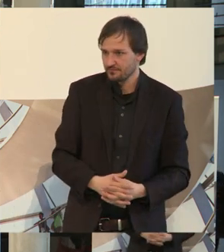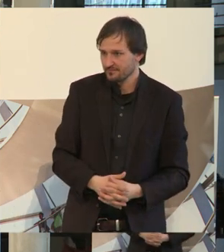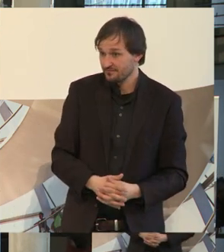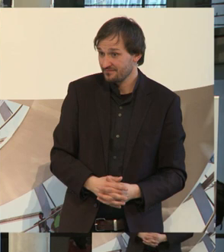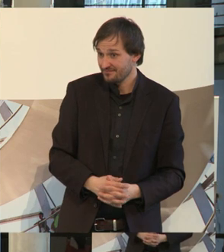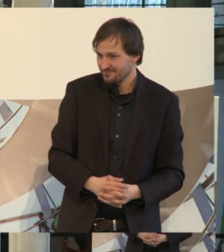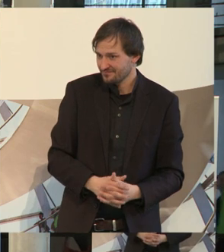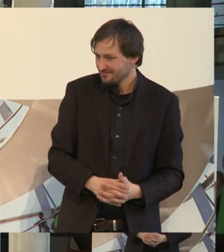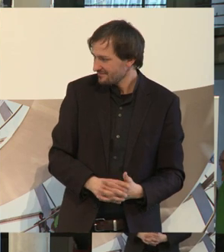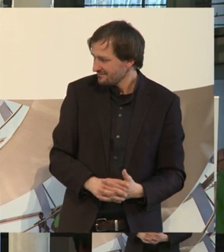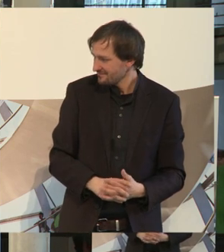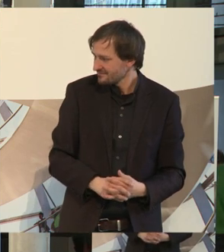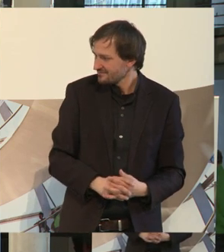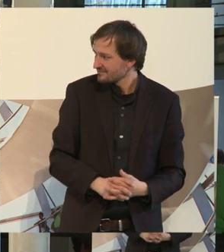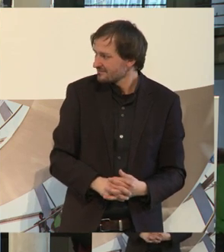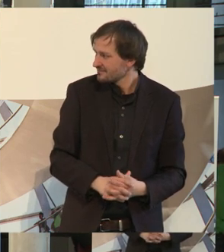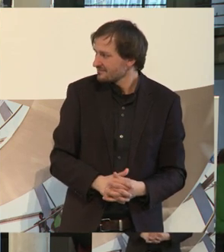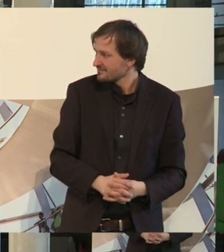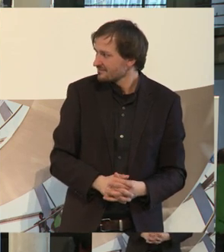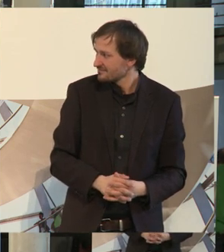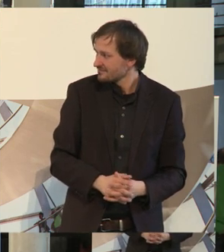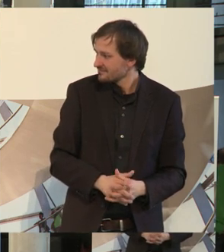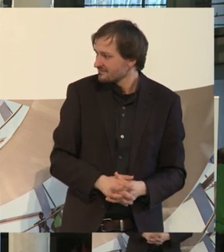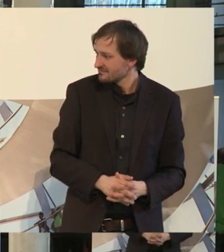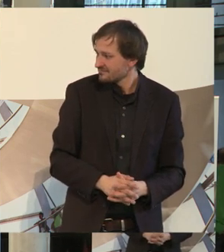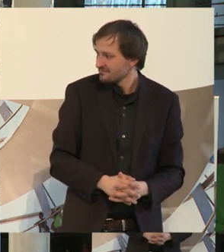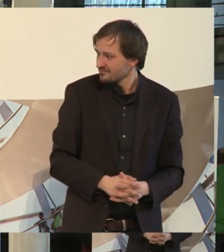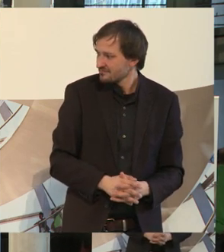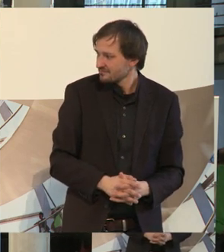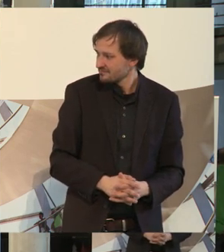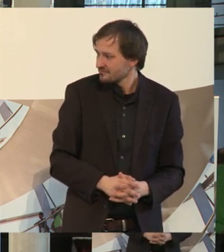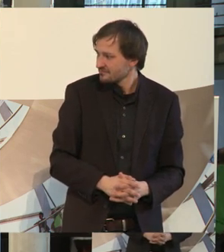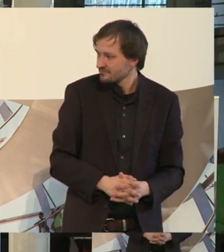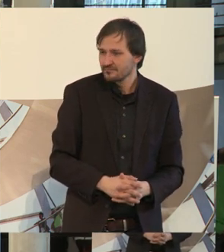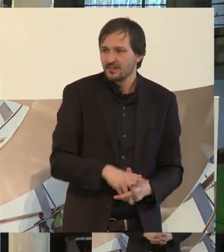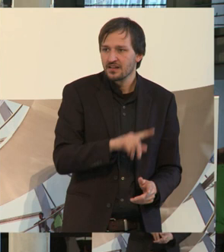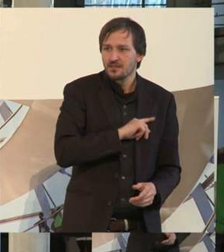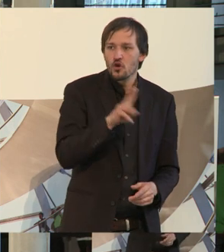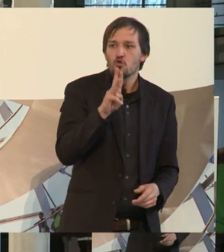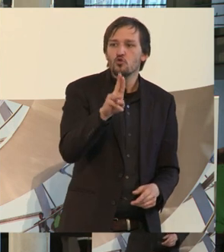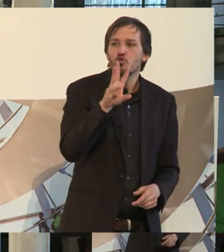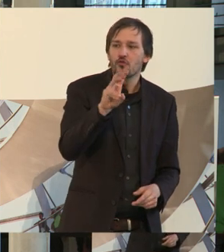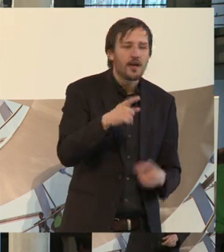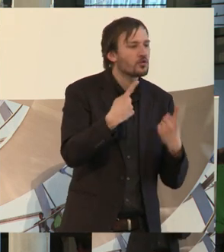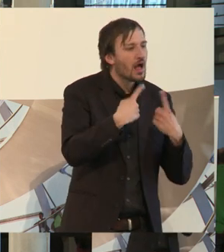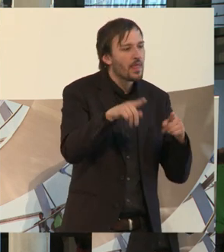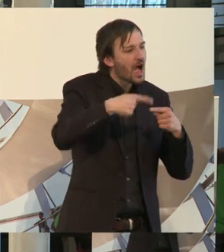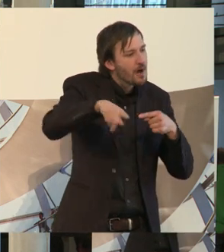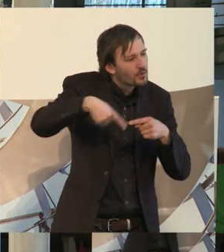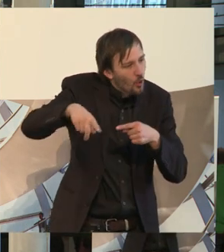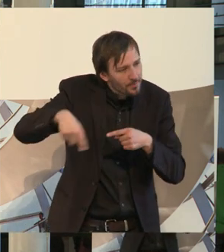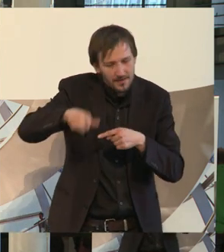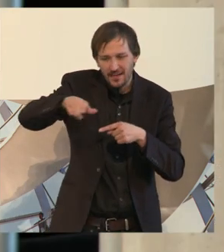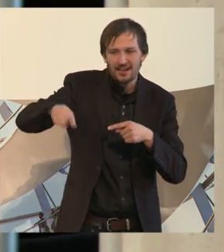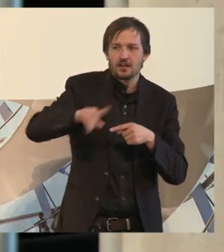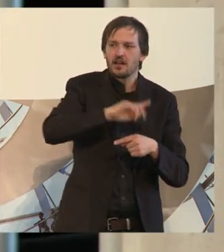Den Unternehmen, pardon. Das ist gar nicht gestanden. Egal. Ich wünsche dem Uwe Schummer und allen Abgeordneten und allen darüber hinaus